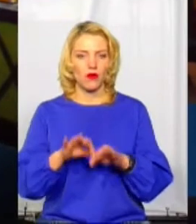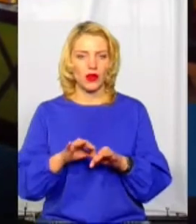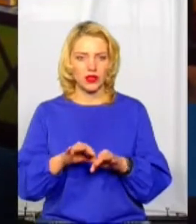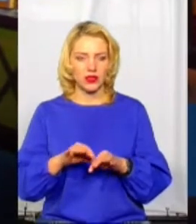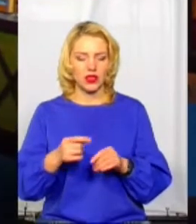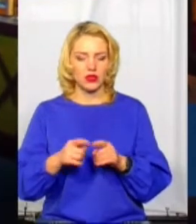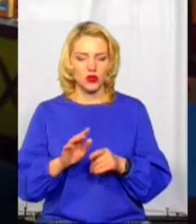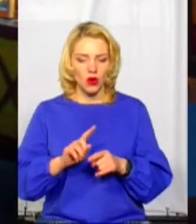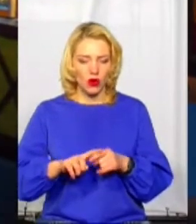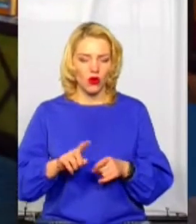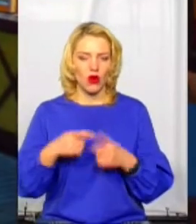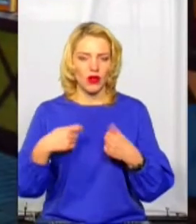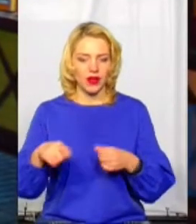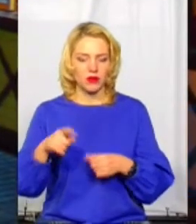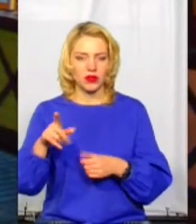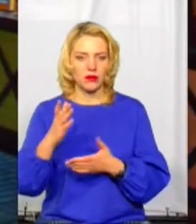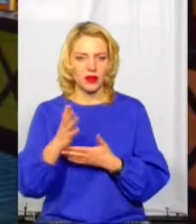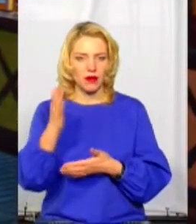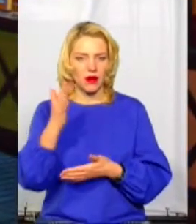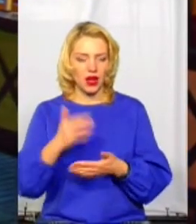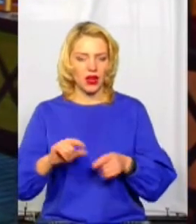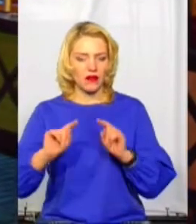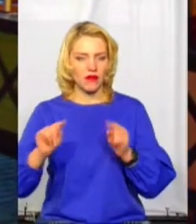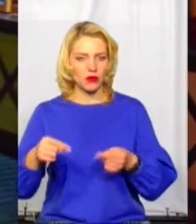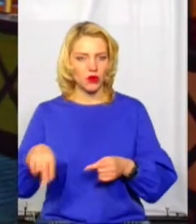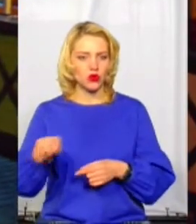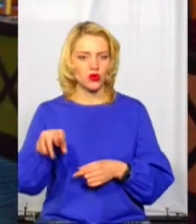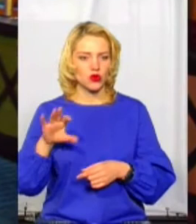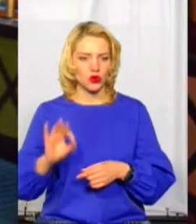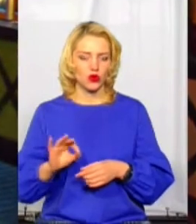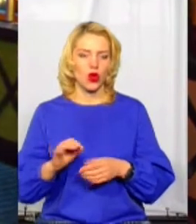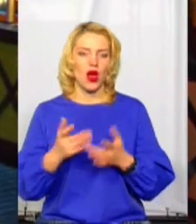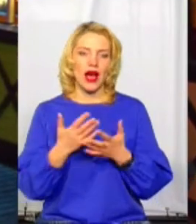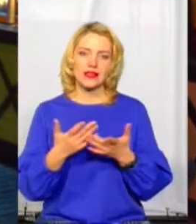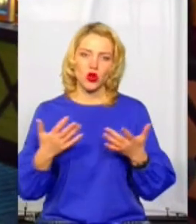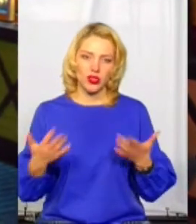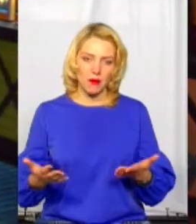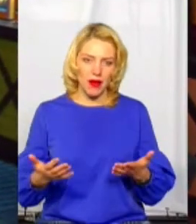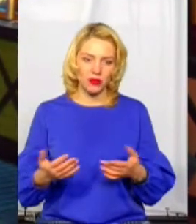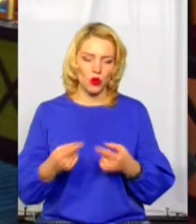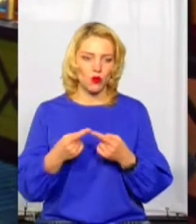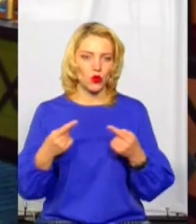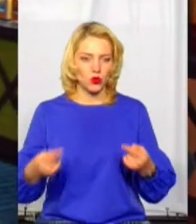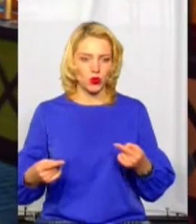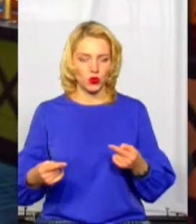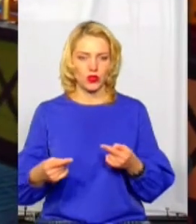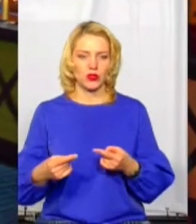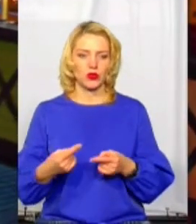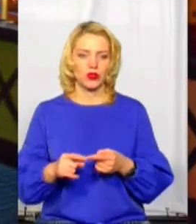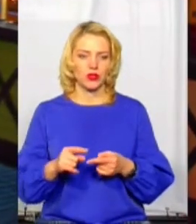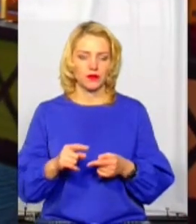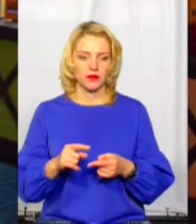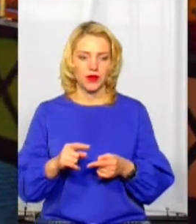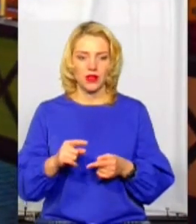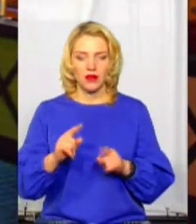Там цілий перелік вимог, що стосується асортименту продукції, зовнішнього вигляду,